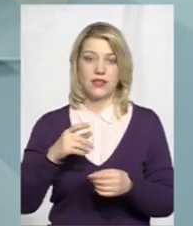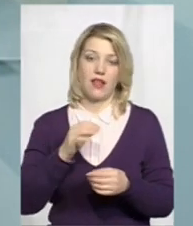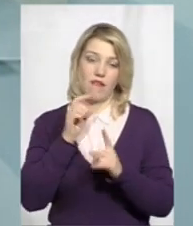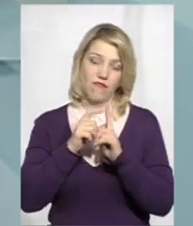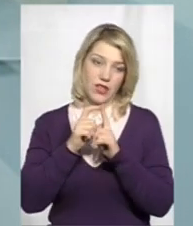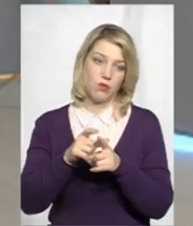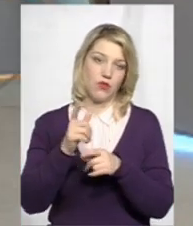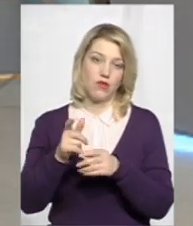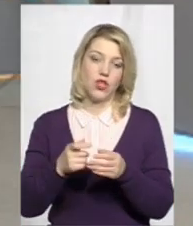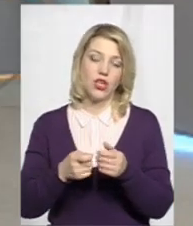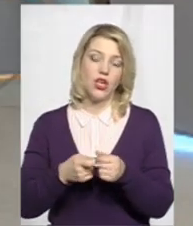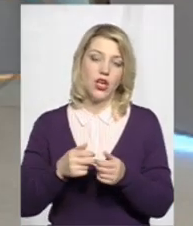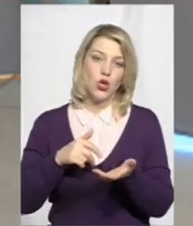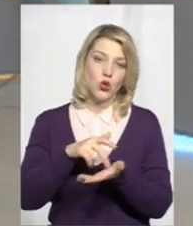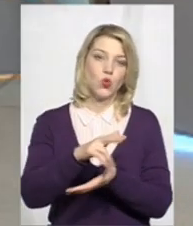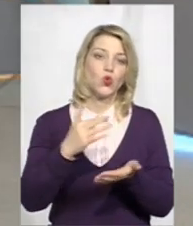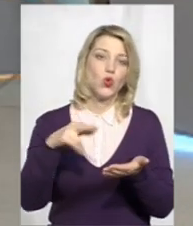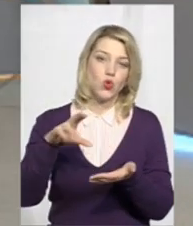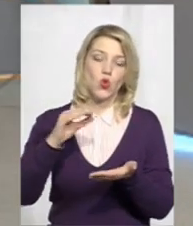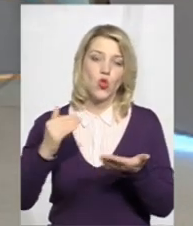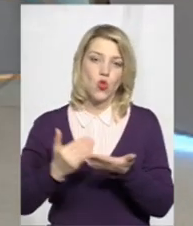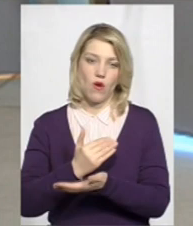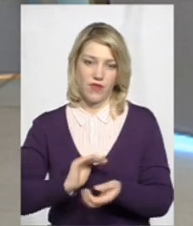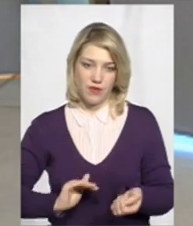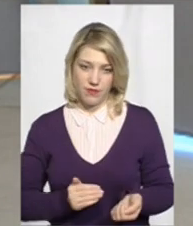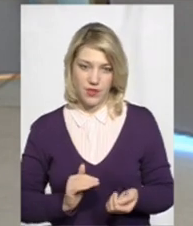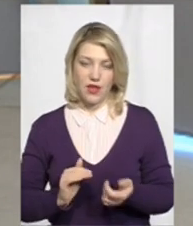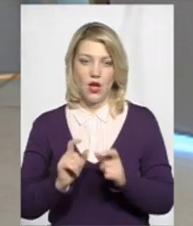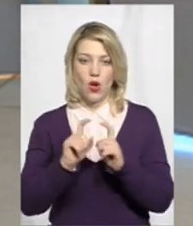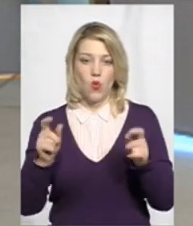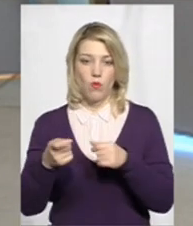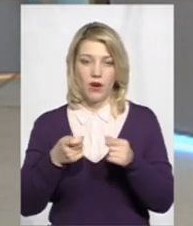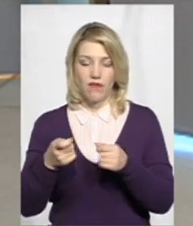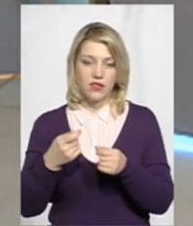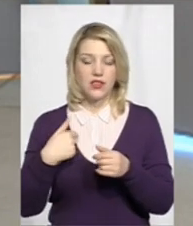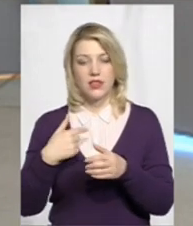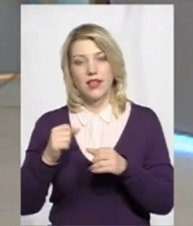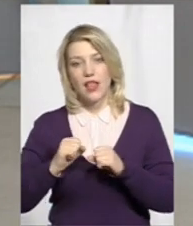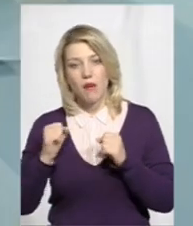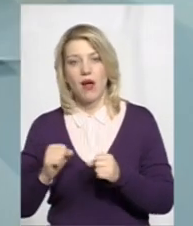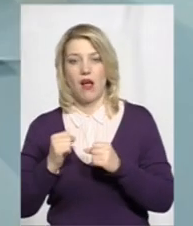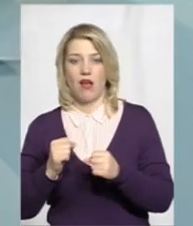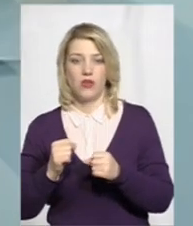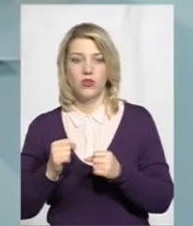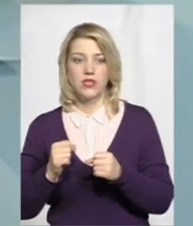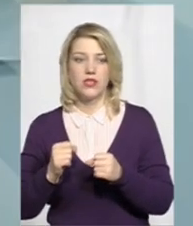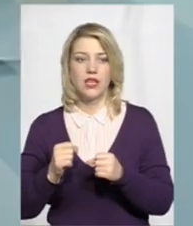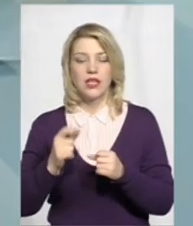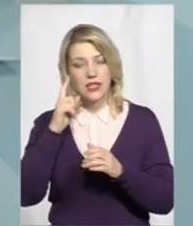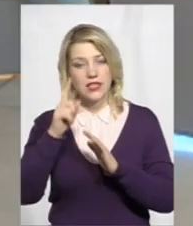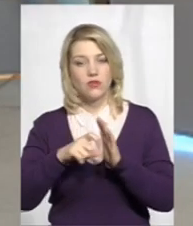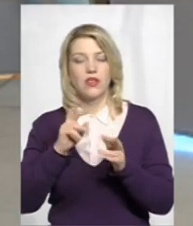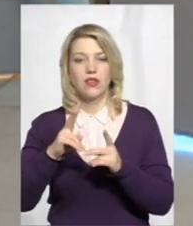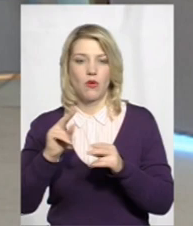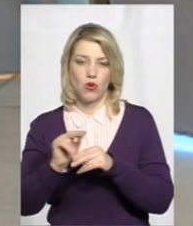вони йдуть до нового управителя і намагаються з ним з'ясувати, як вони мають перемонтувати системи в будинку.